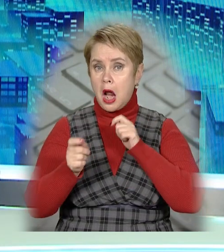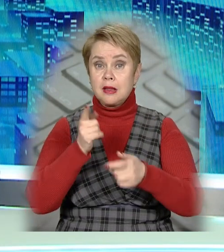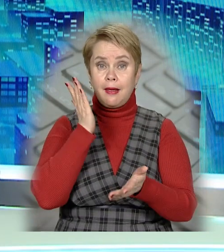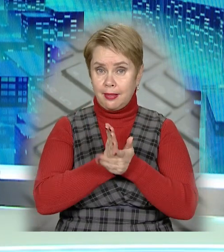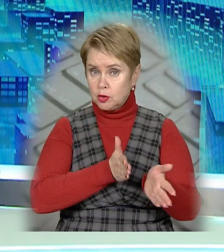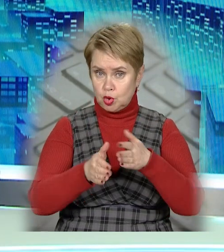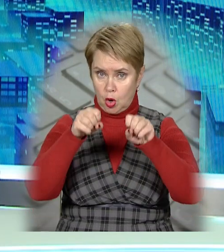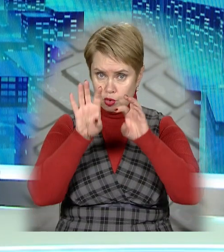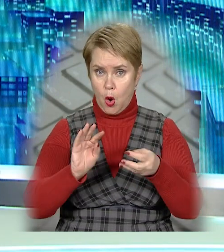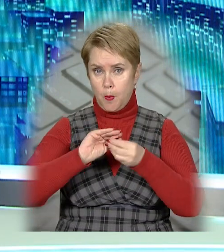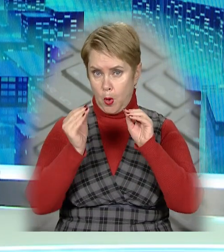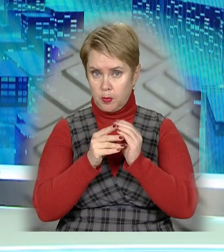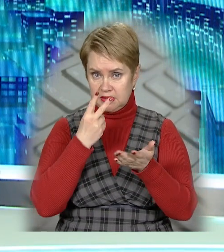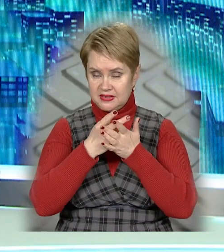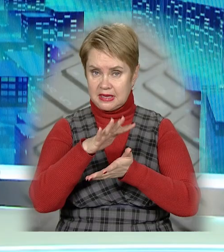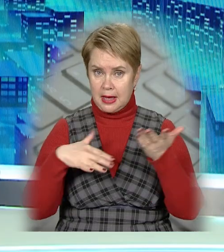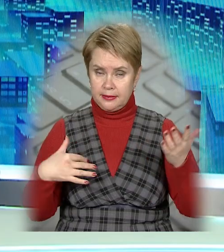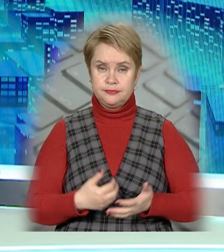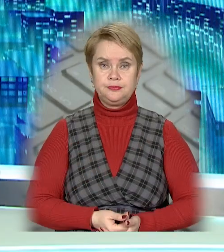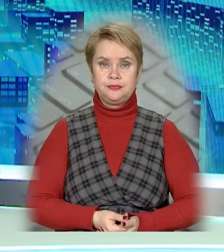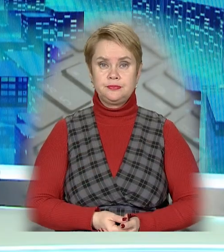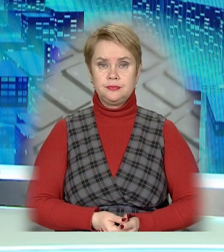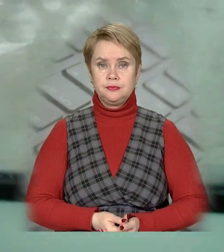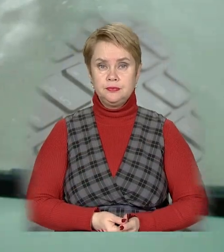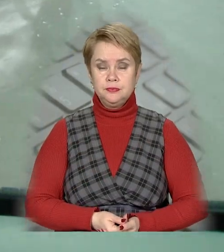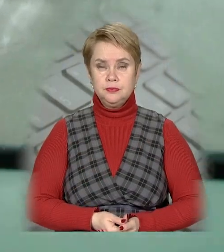і чи є шлях розв'язання проблеми – дивіться далі.